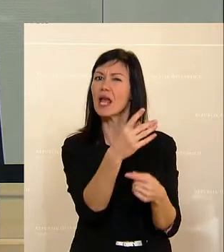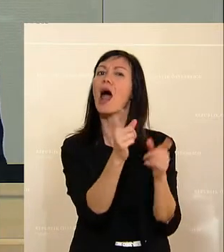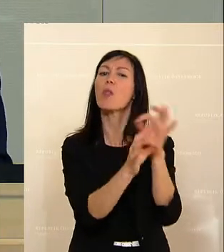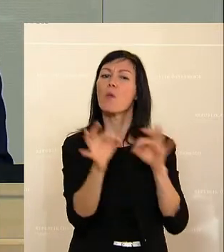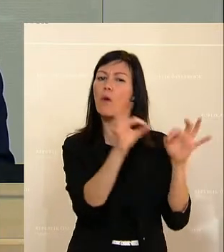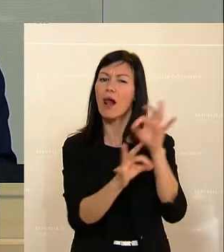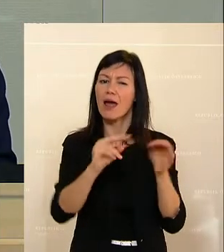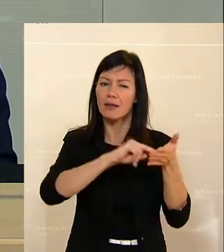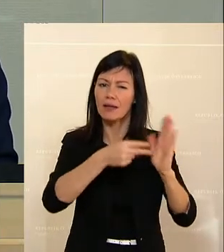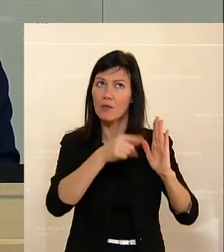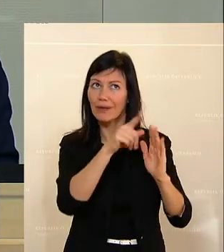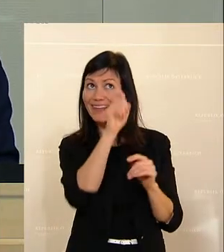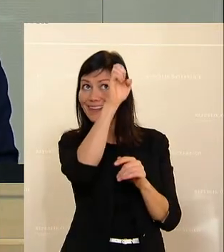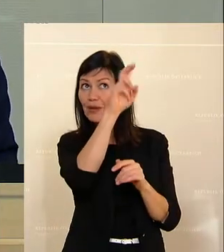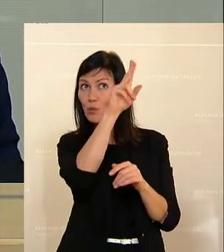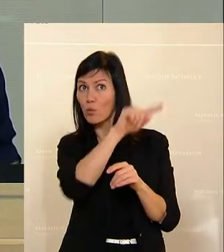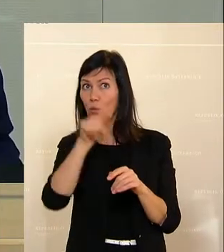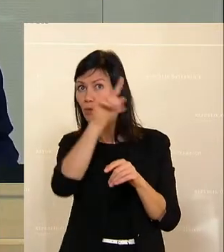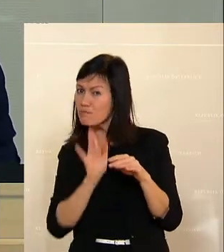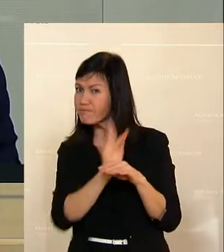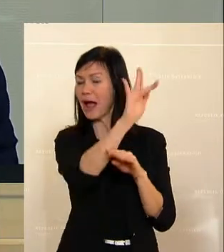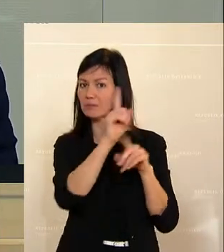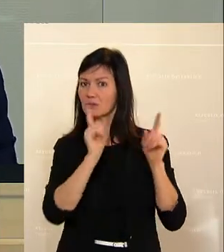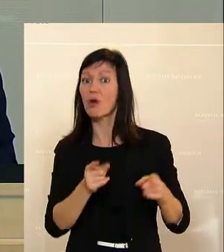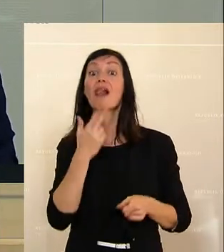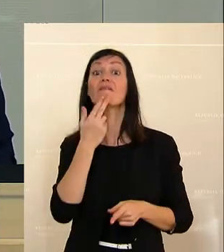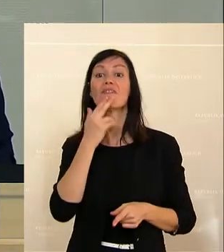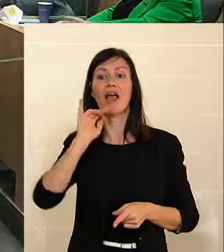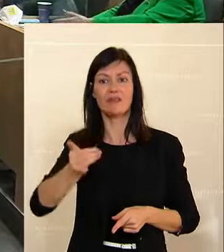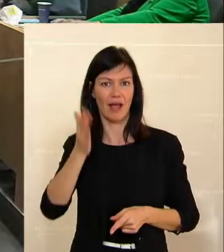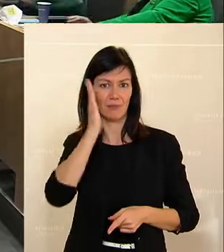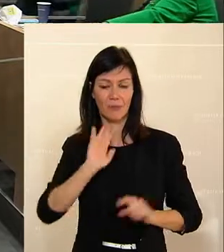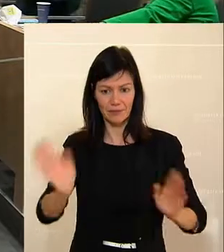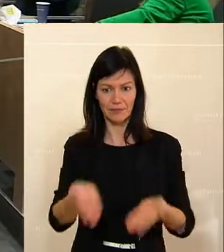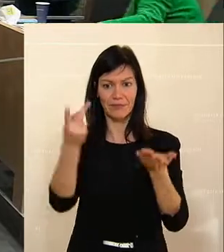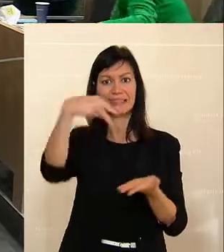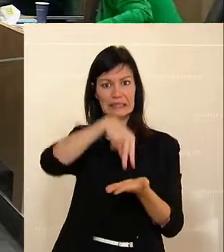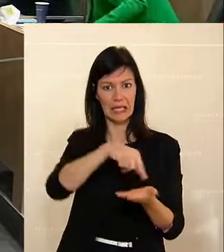auf EU-Ebene. Wer spricht sich dafür aus, den bitte ich um ein Zeichen.